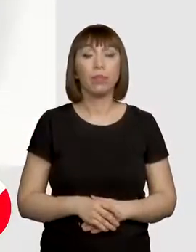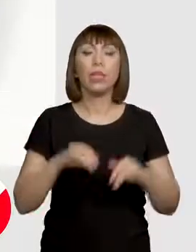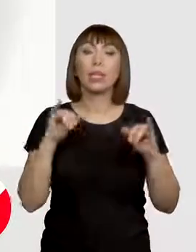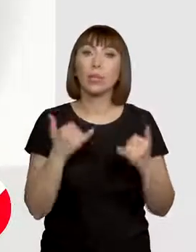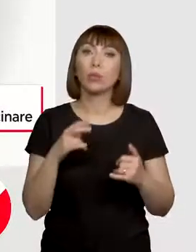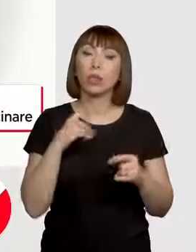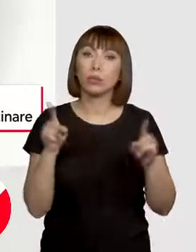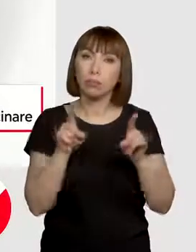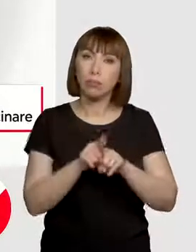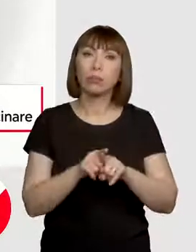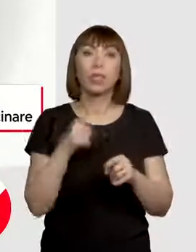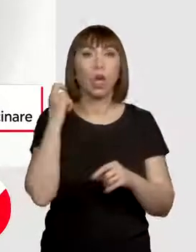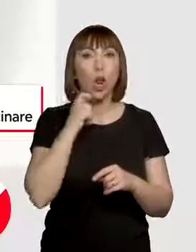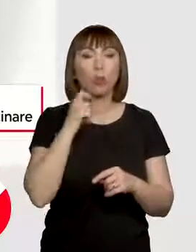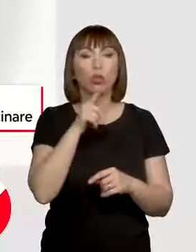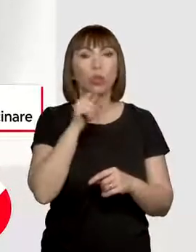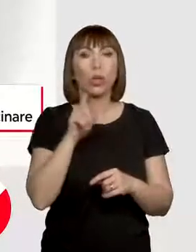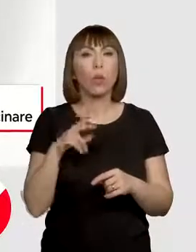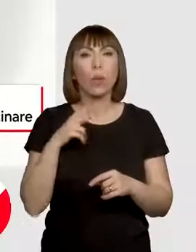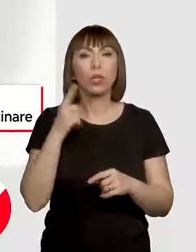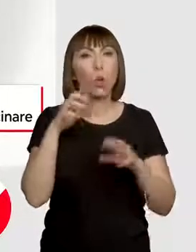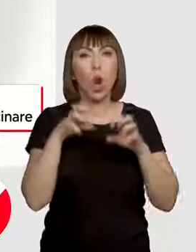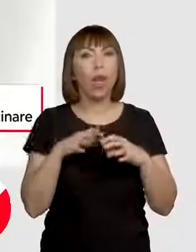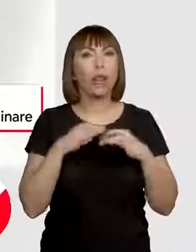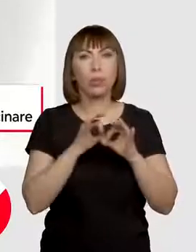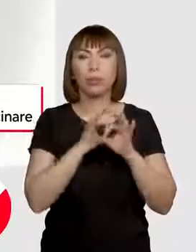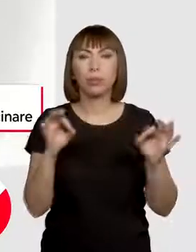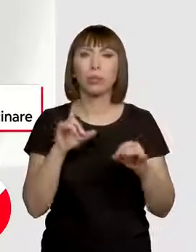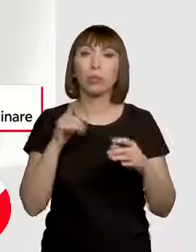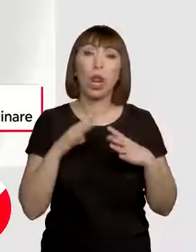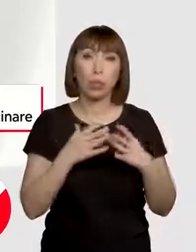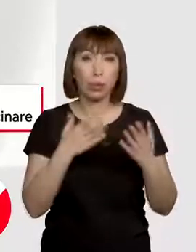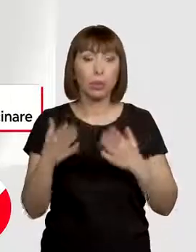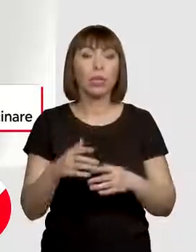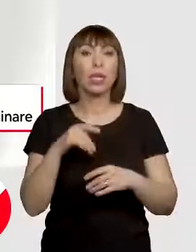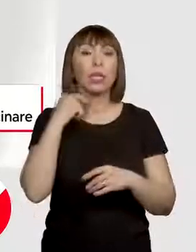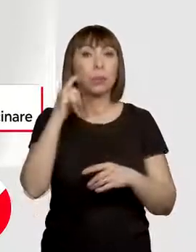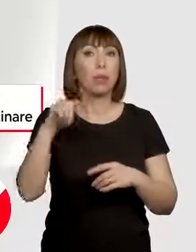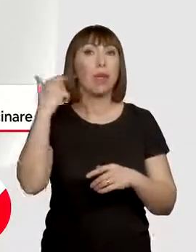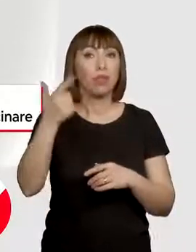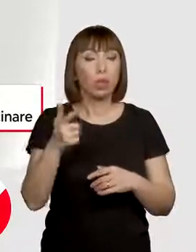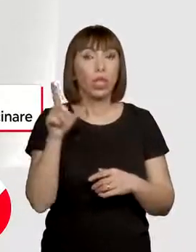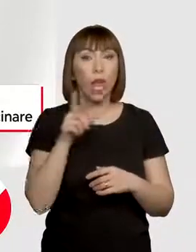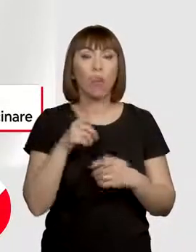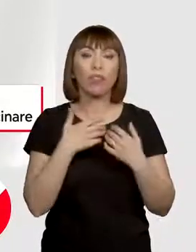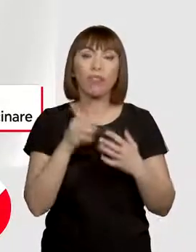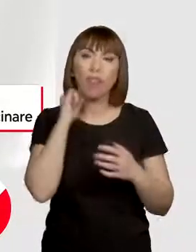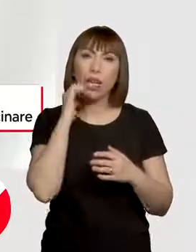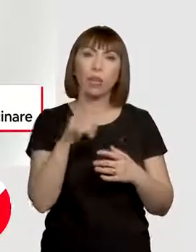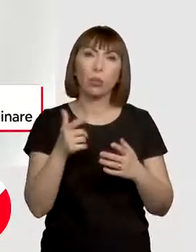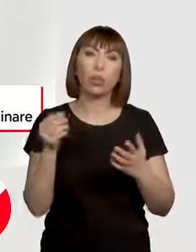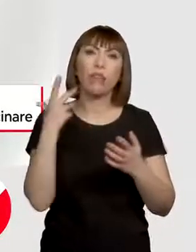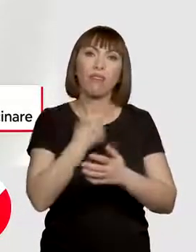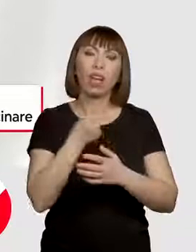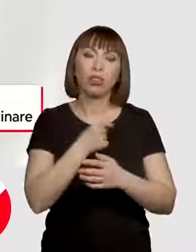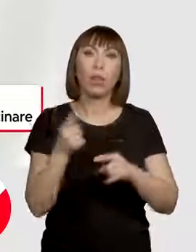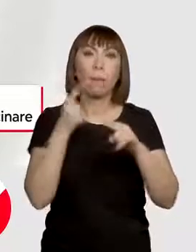Situația este identică și la Cluj, unde nu este niciun loc liber. Vor fi disponibile abia de săptămâna viitoare. De luni în fiecare zi se vor putea